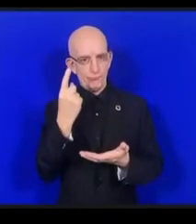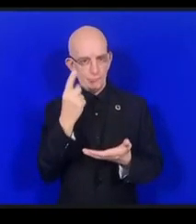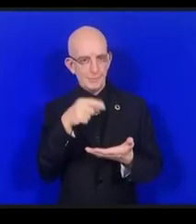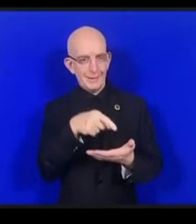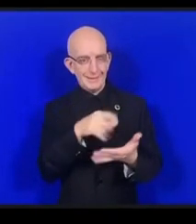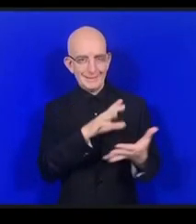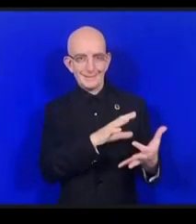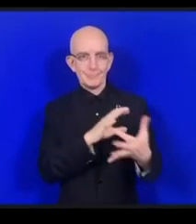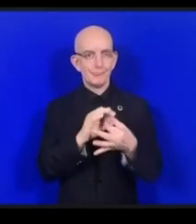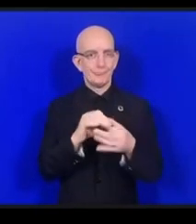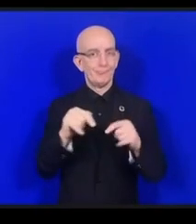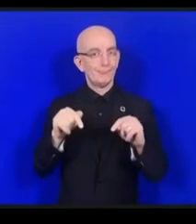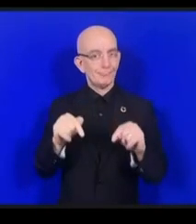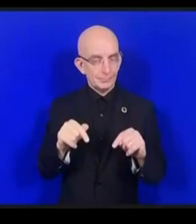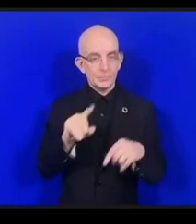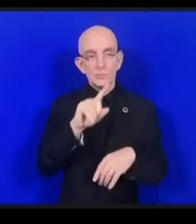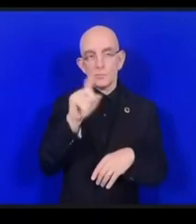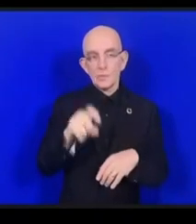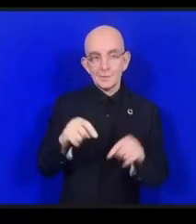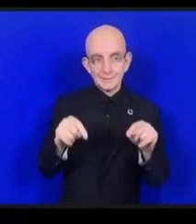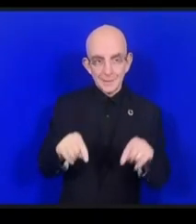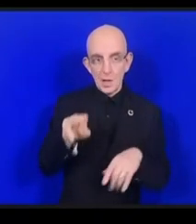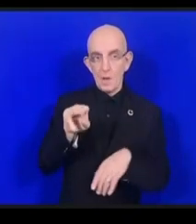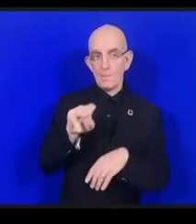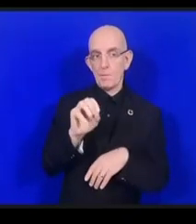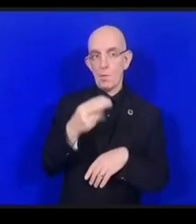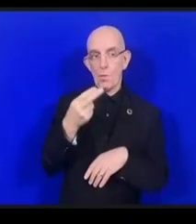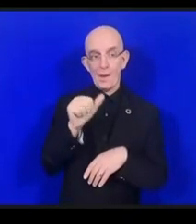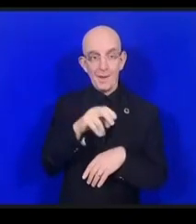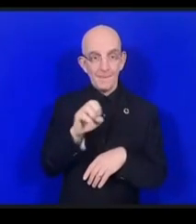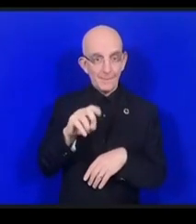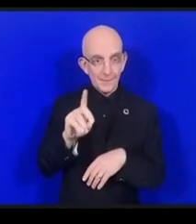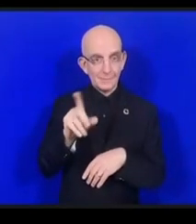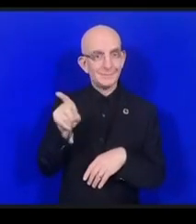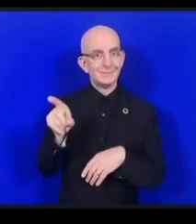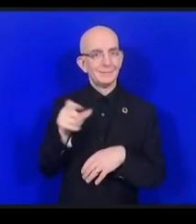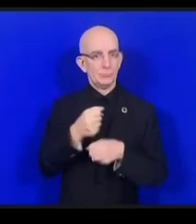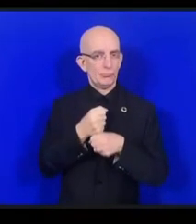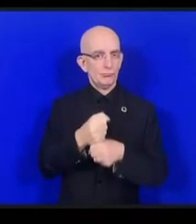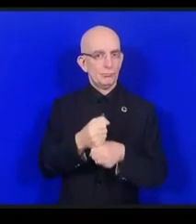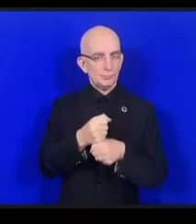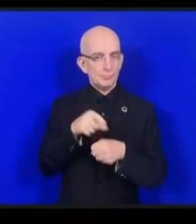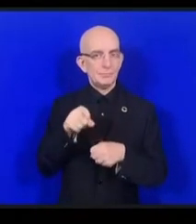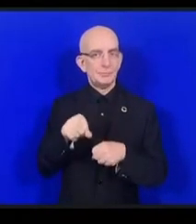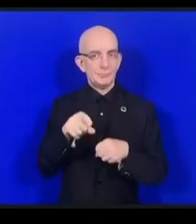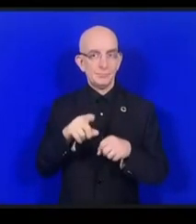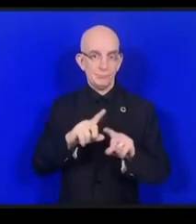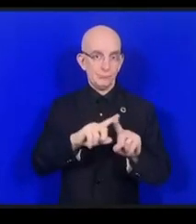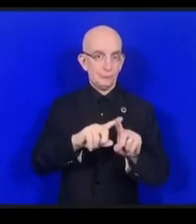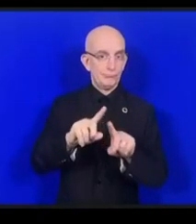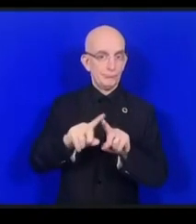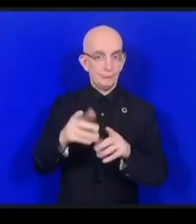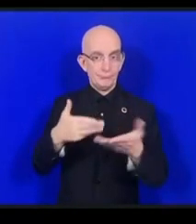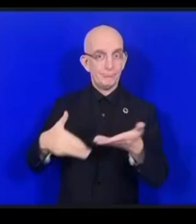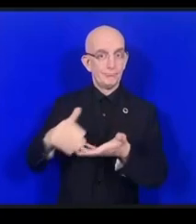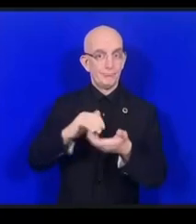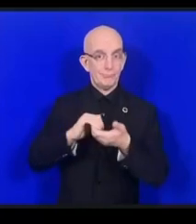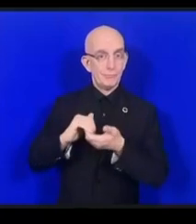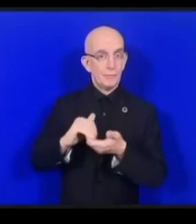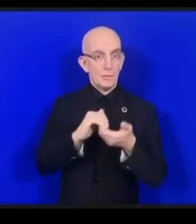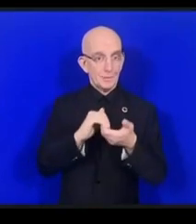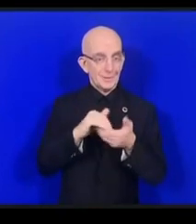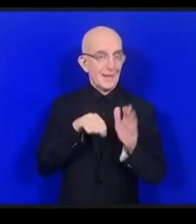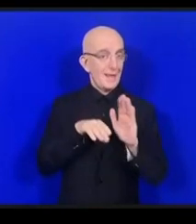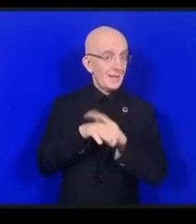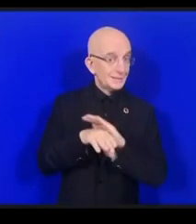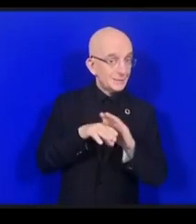représente la coalition dynamique sur l'accessibilité et le handicap. Mohamed, il me semble